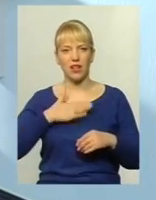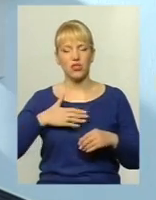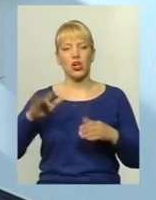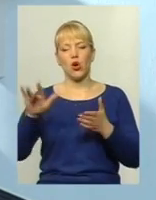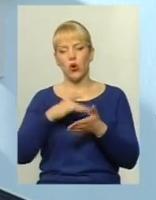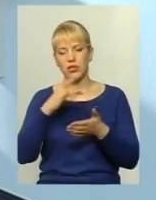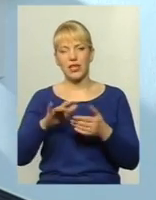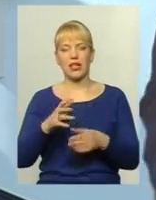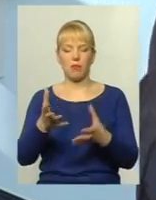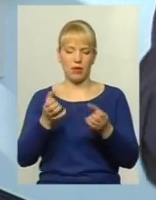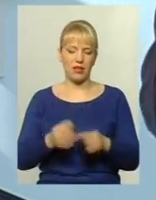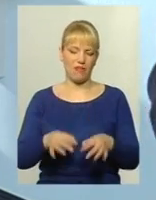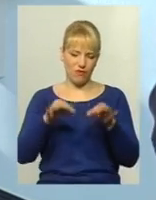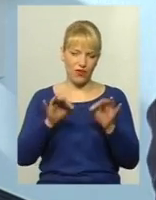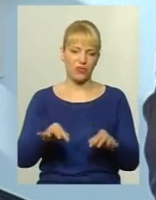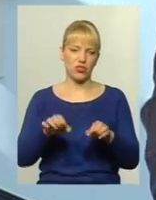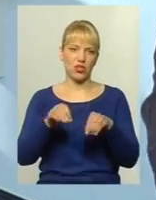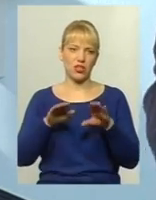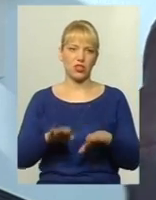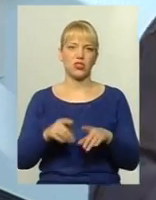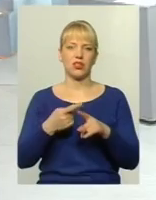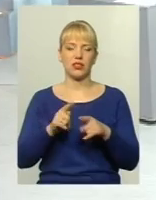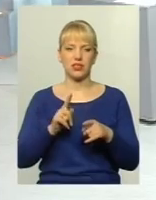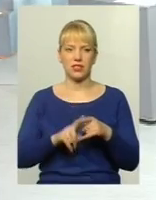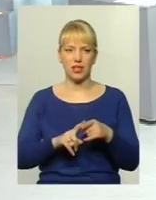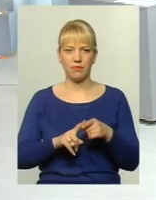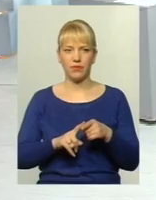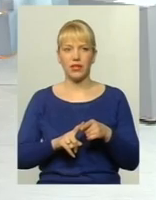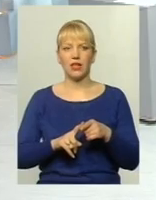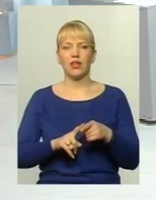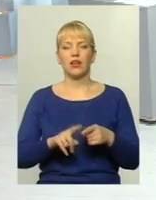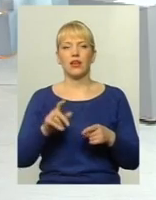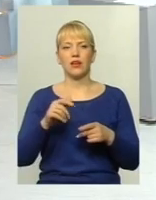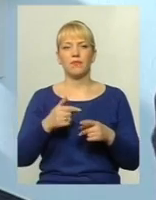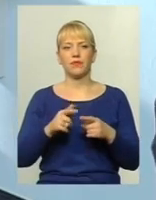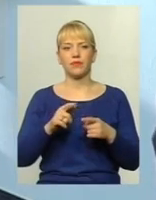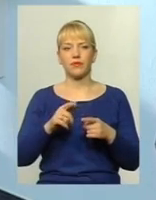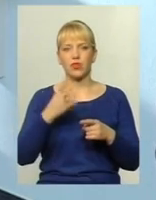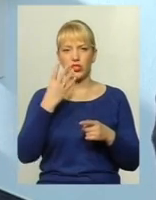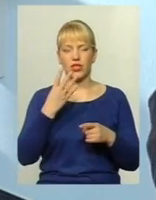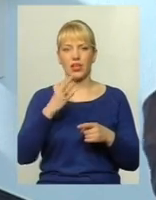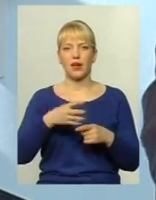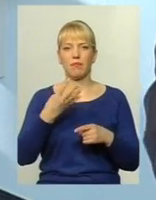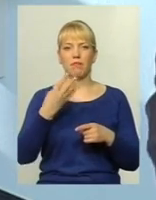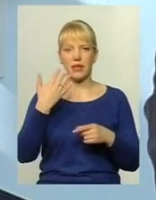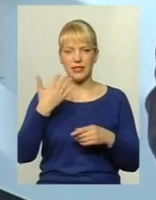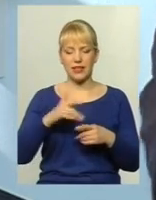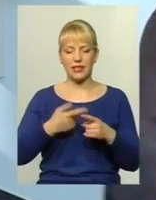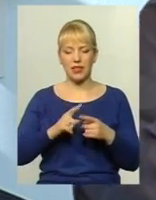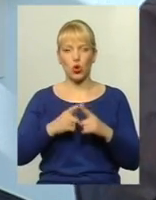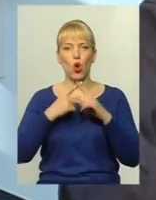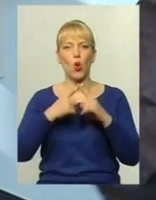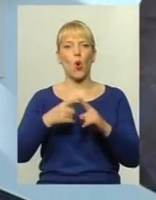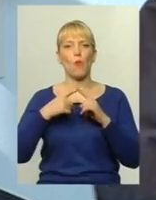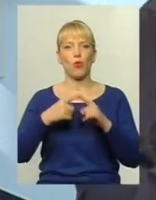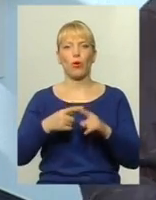І він прийняв виважене рішення. Це розміщено, випустили революторний акт. 4,50 – це той компромісний, який,